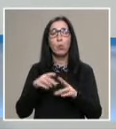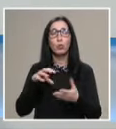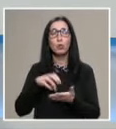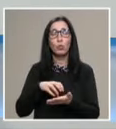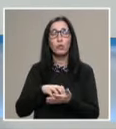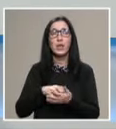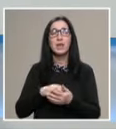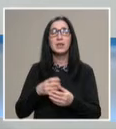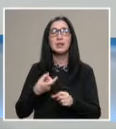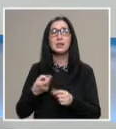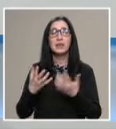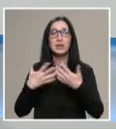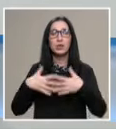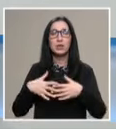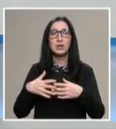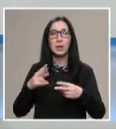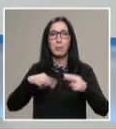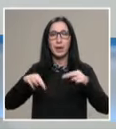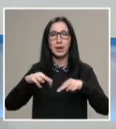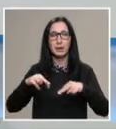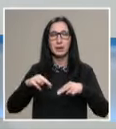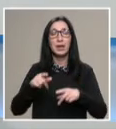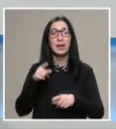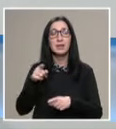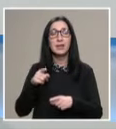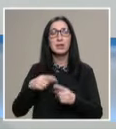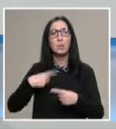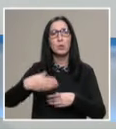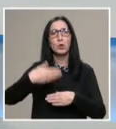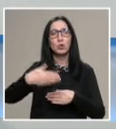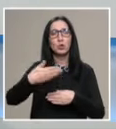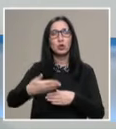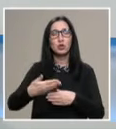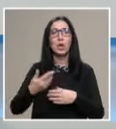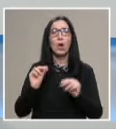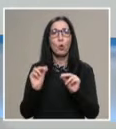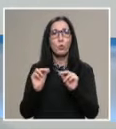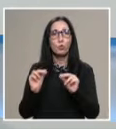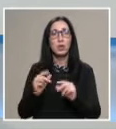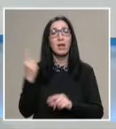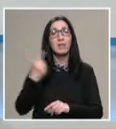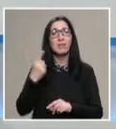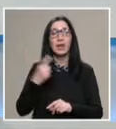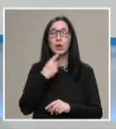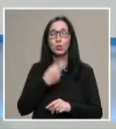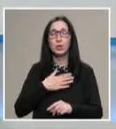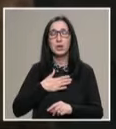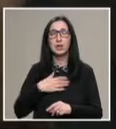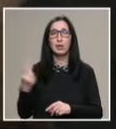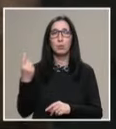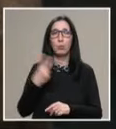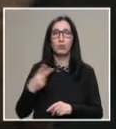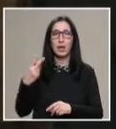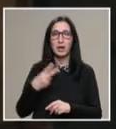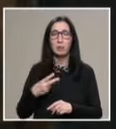извършане на годишни технически прегледи. Те са и периодични обучения, така че всяка година ние ги повторяме.